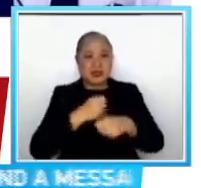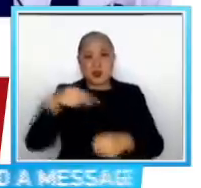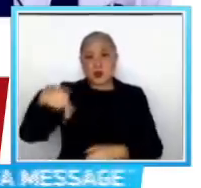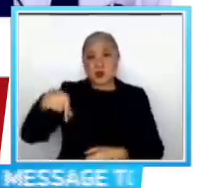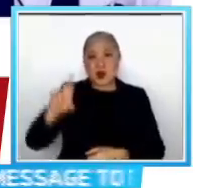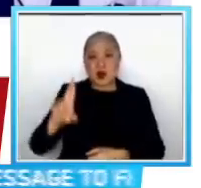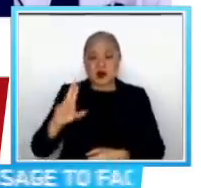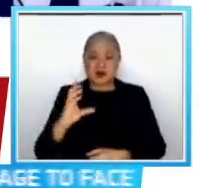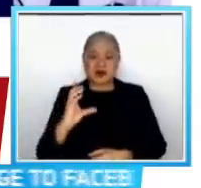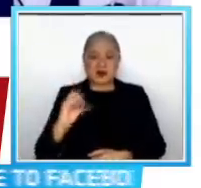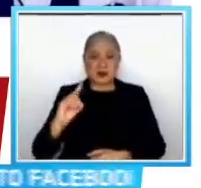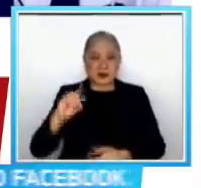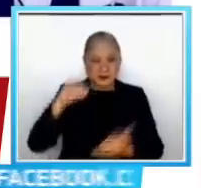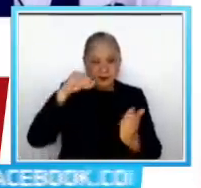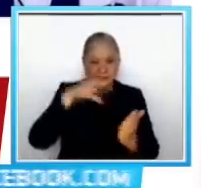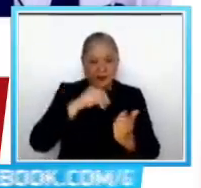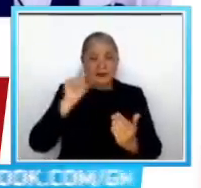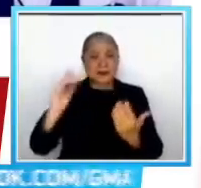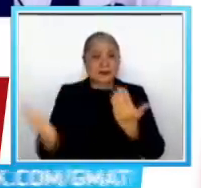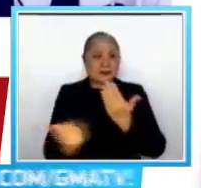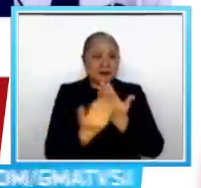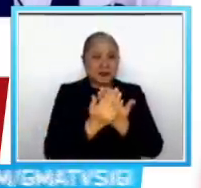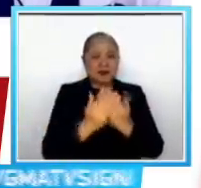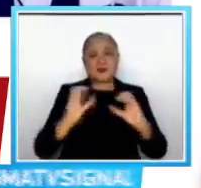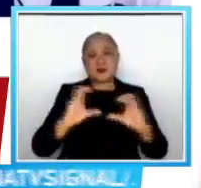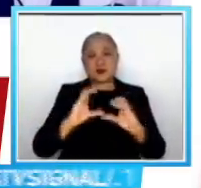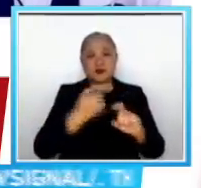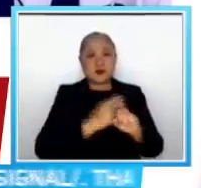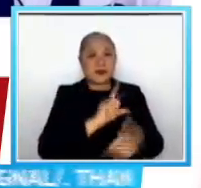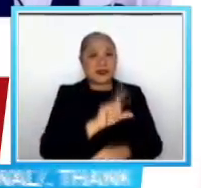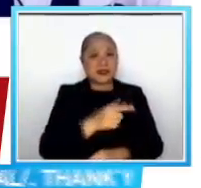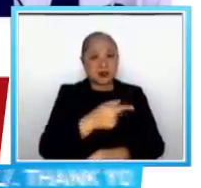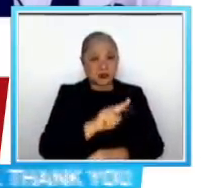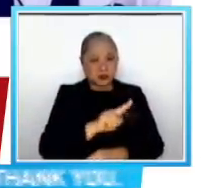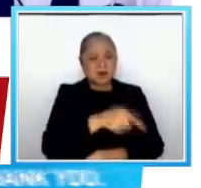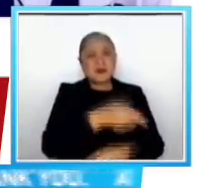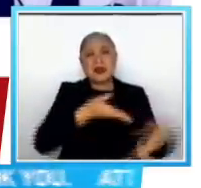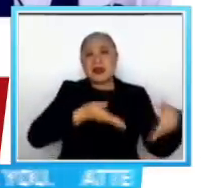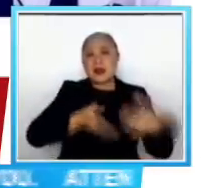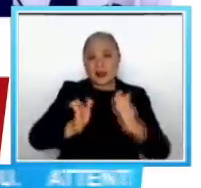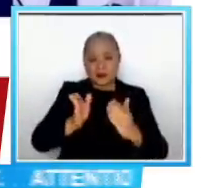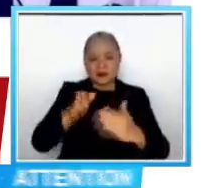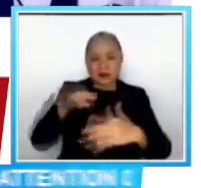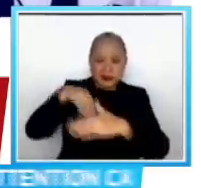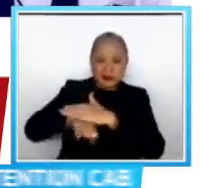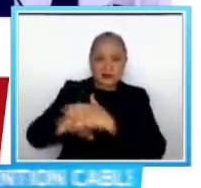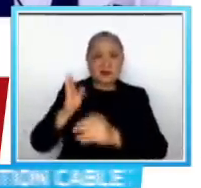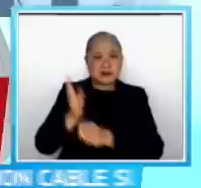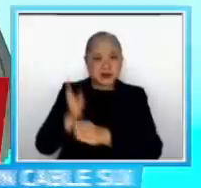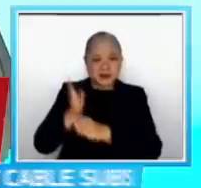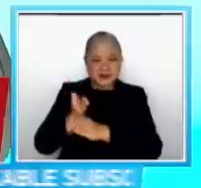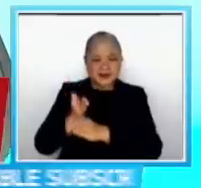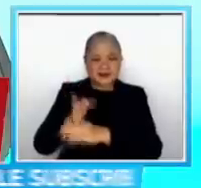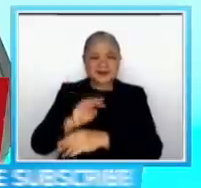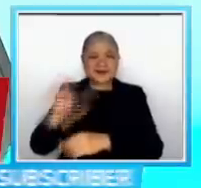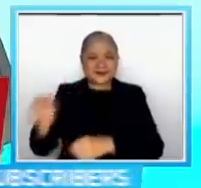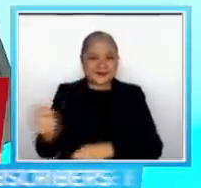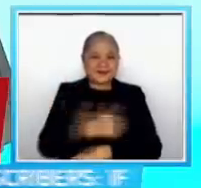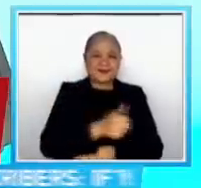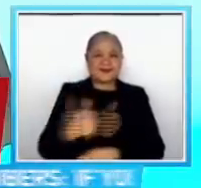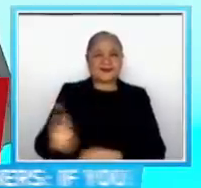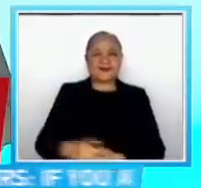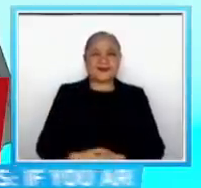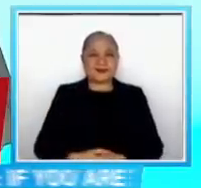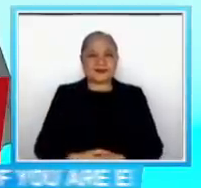kailangan nilang i-attach yung certification from the LGU na pinapayagan na po yung kanilang ruta po Opo, panghuling tanong na lamang,